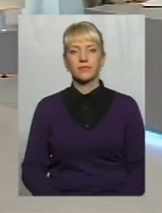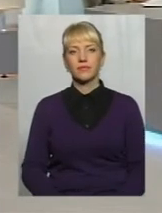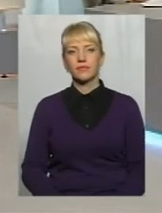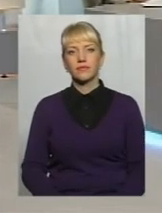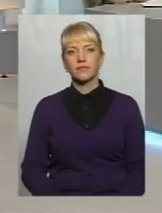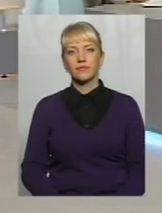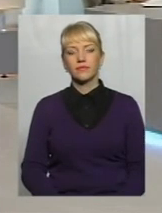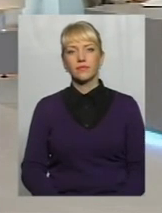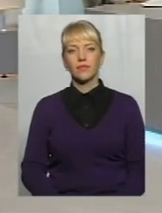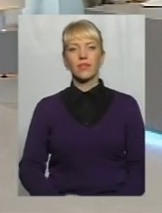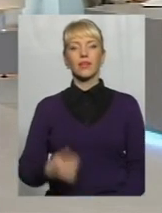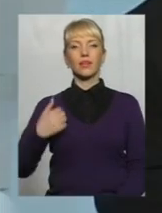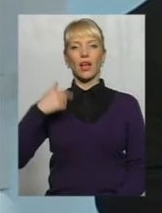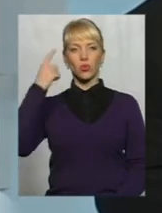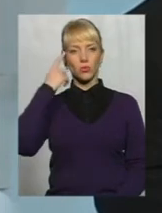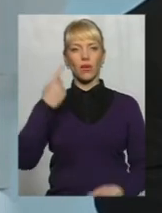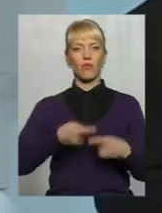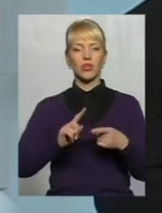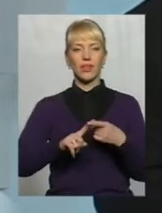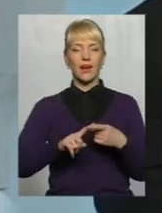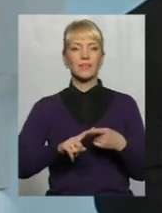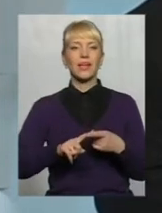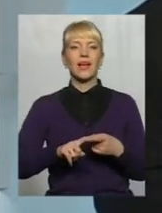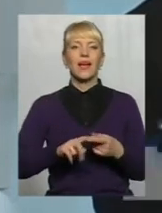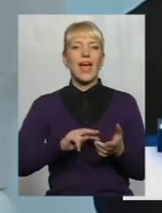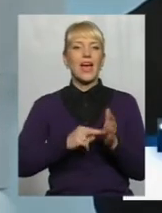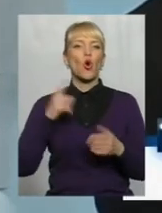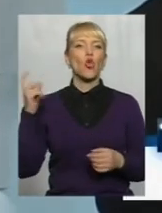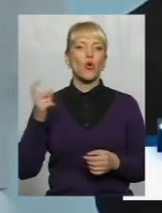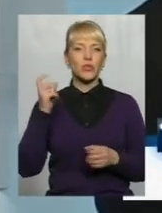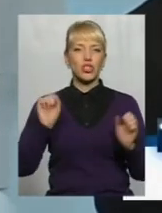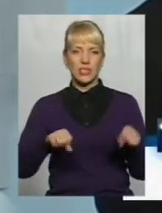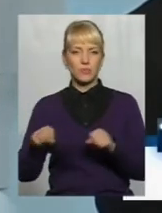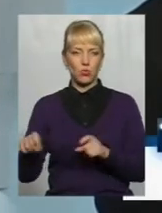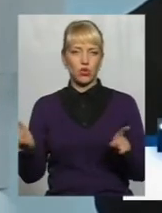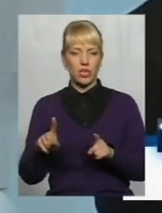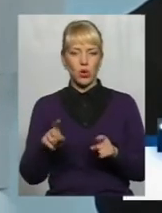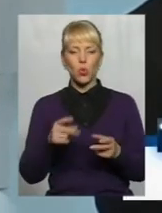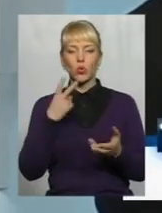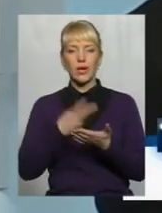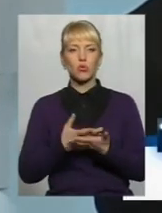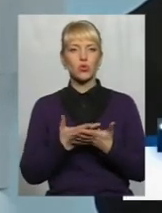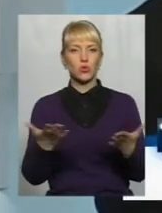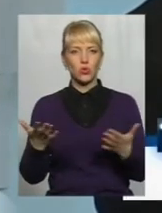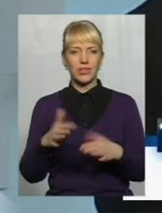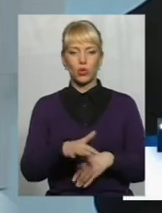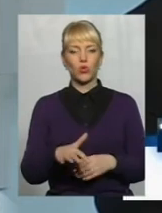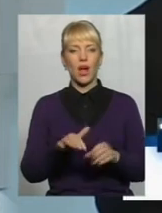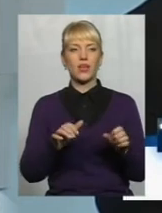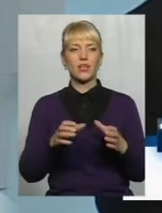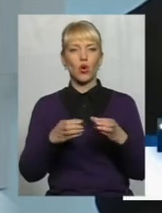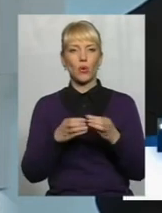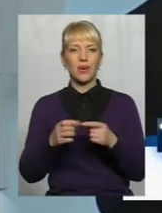Я думаю, що та економічна спроможність, яку демонструють зараз об'єднані територіальні громади, це є